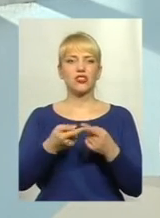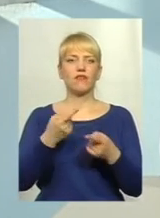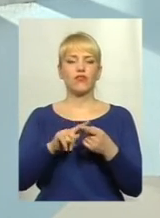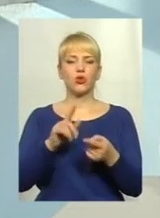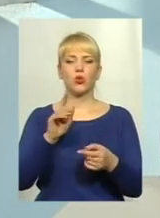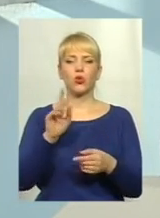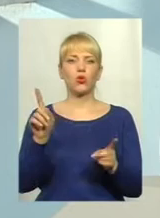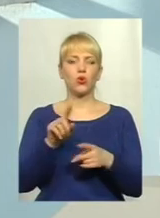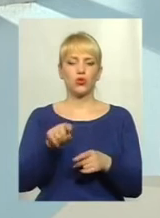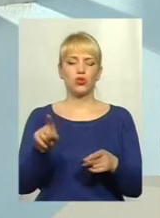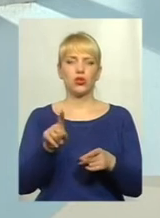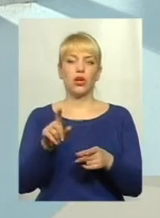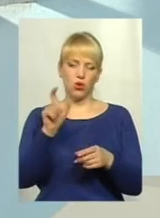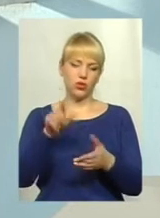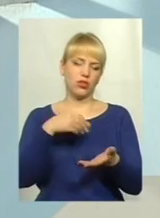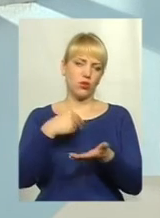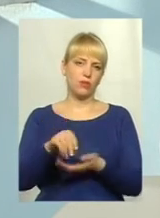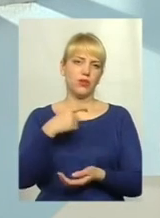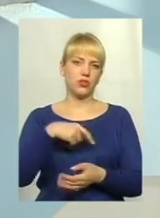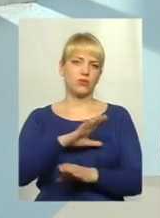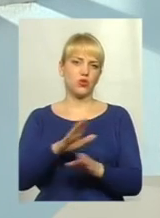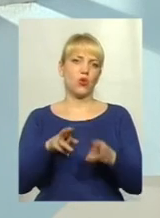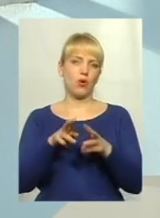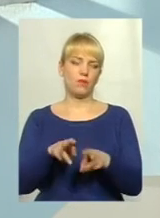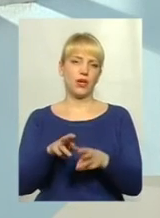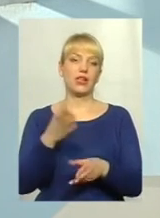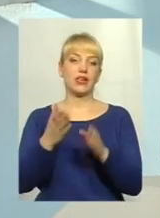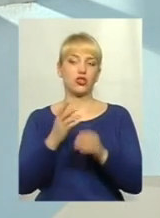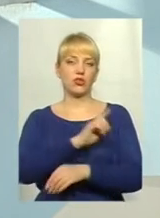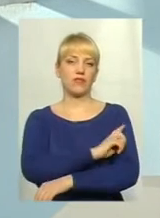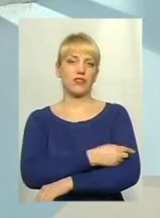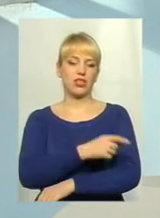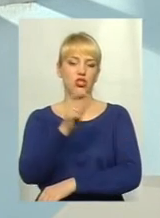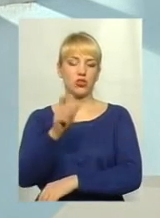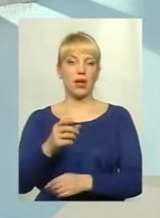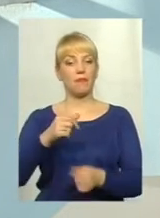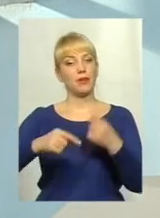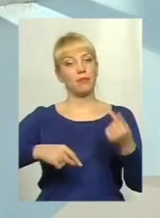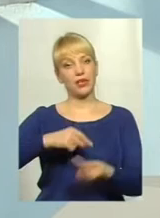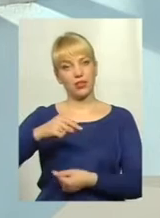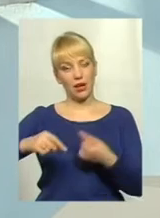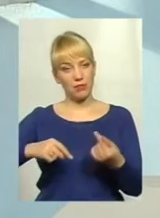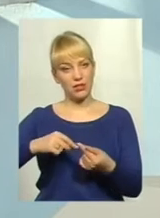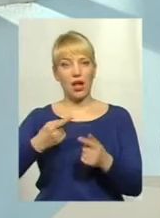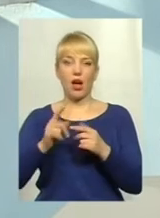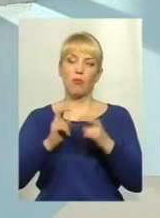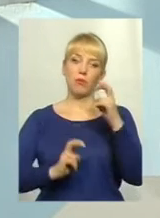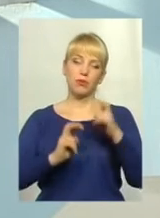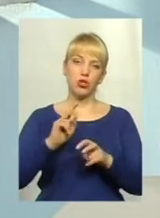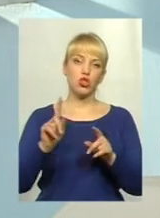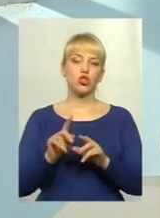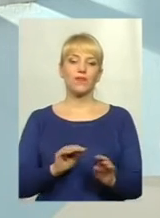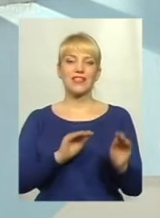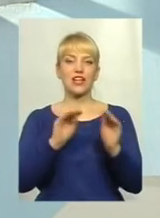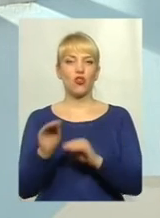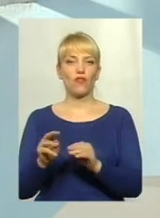людина купила і опалюється цією установкою. Якщо це фізична особа-підприємниць або підприємство, то для того, щоб встановити певний